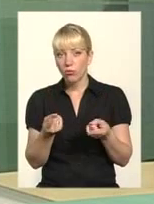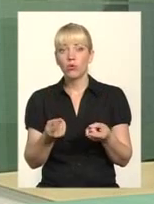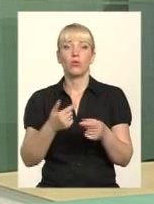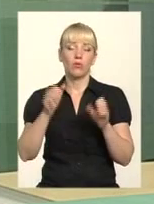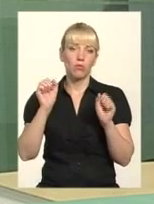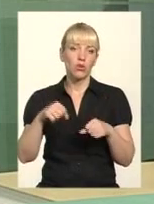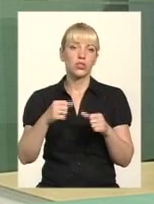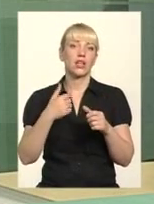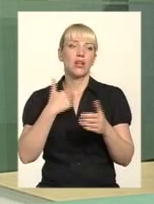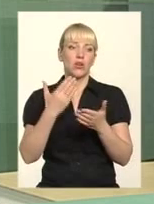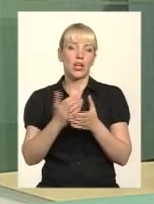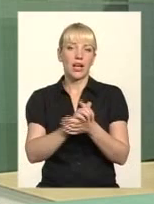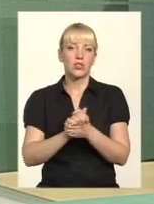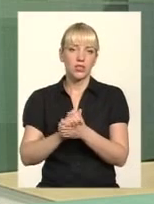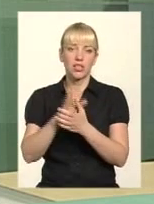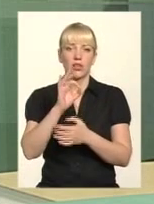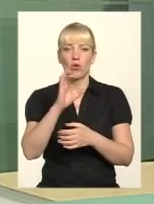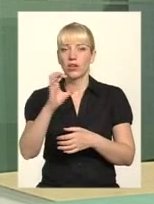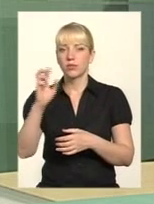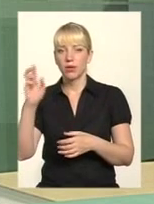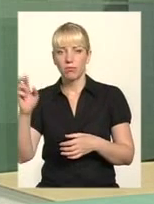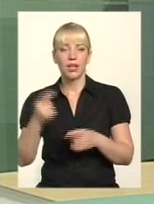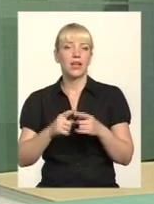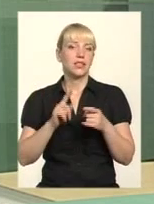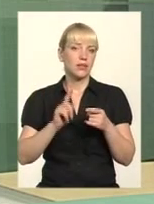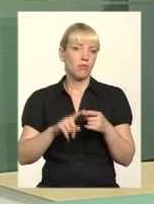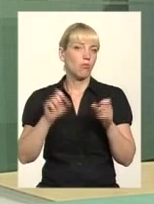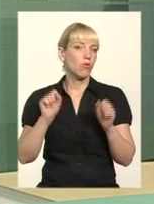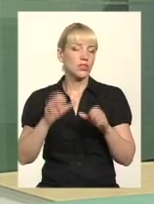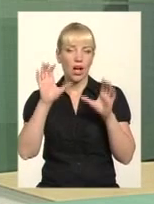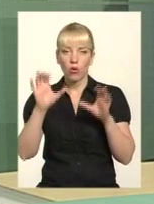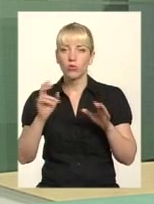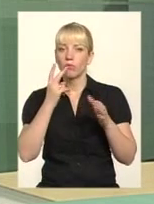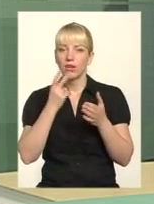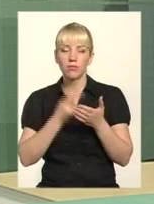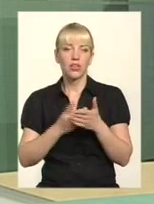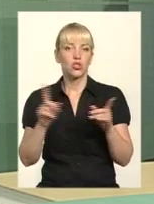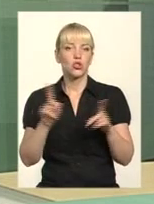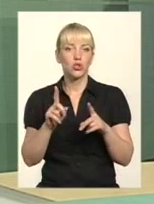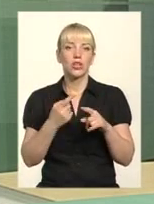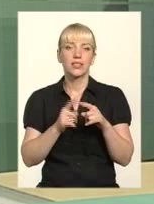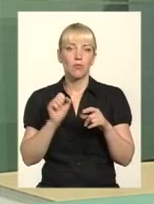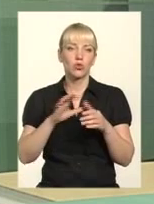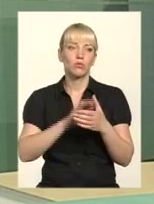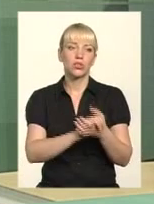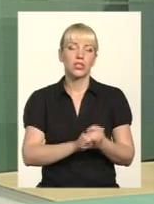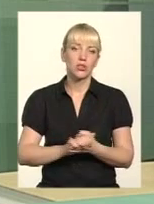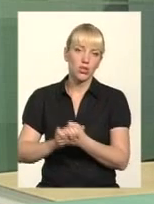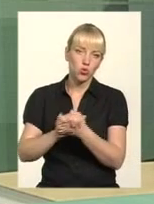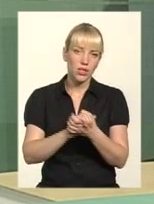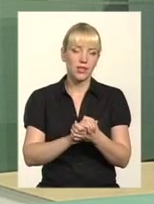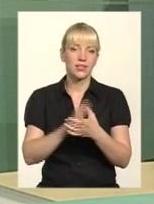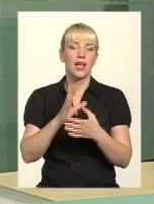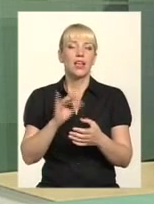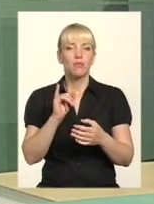і законом передбачено, що може і цим займатися і асоціація. Тобто не тільки може бути і об'єднання, може